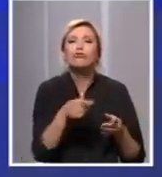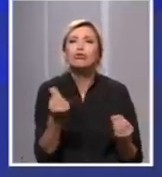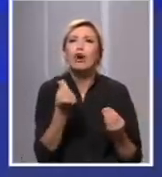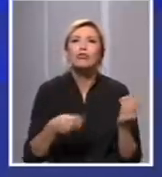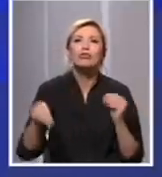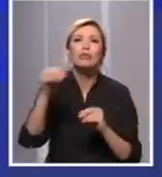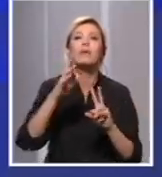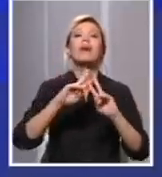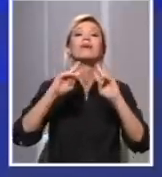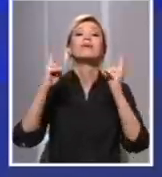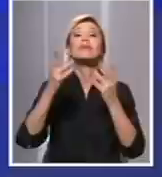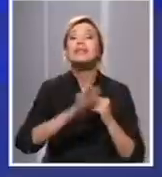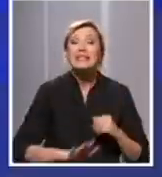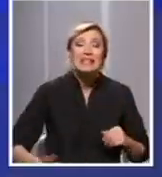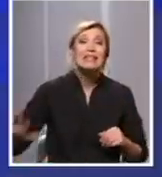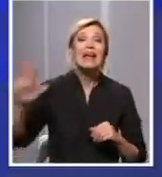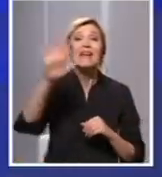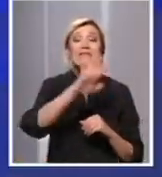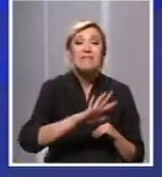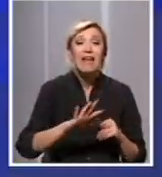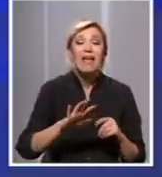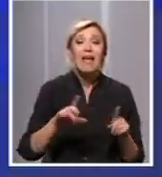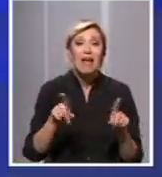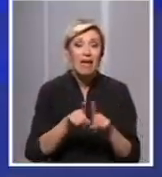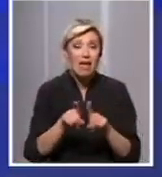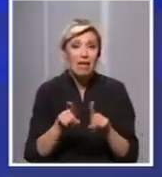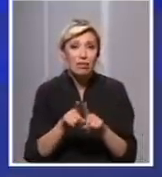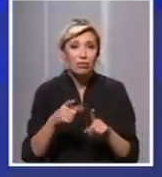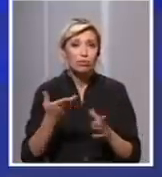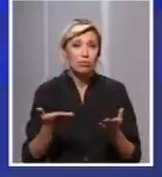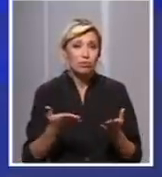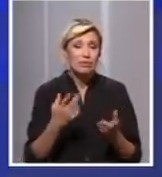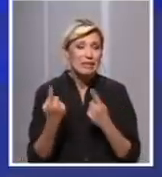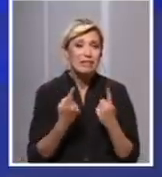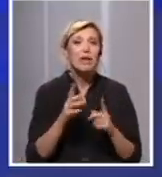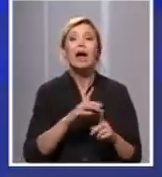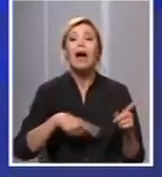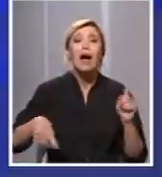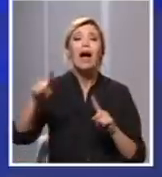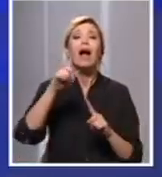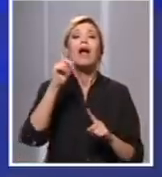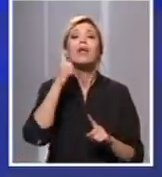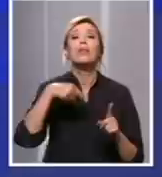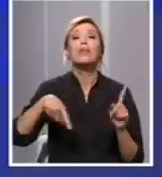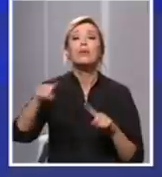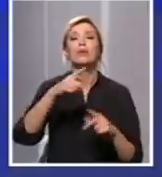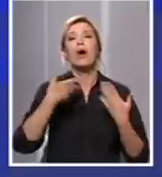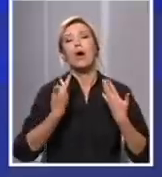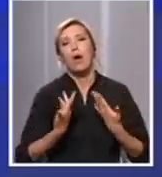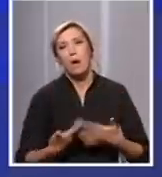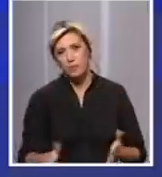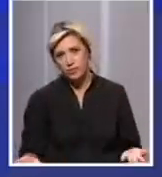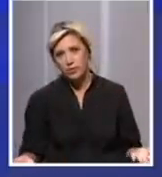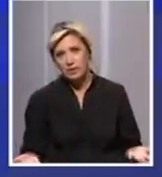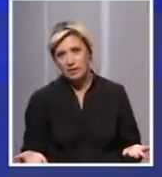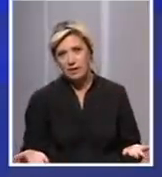svetska, sad mi možemo govoriti u ovom delu hemisfere gde je sada leto, svi su se opustili. Ako su svi